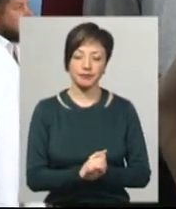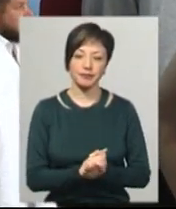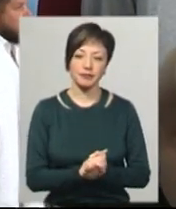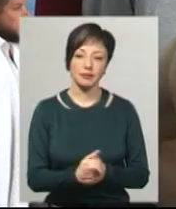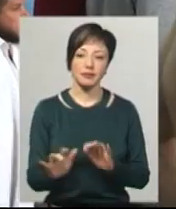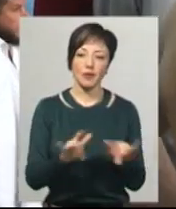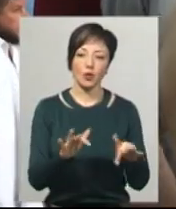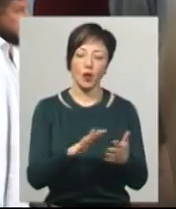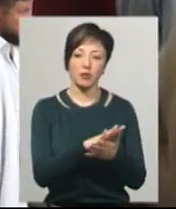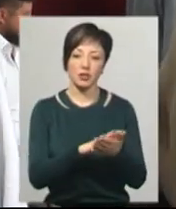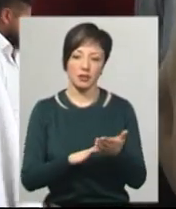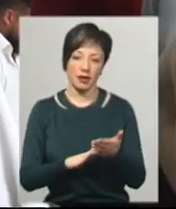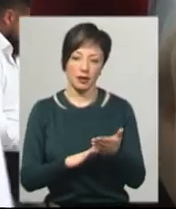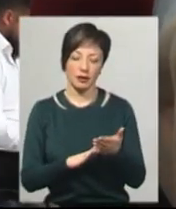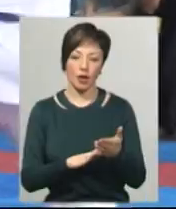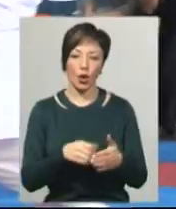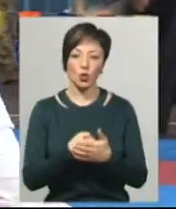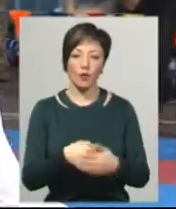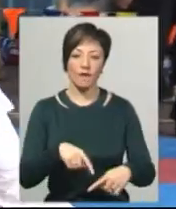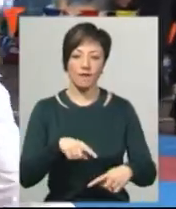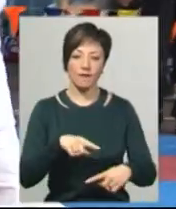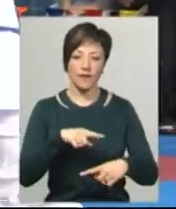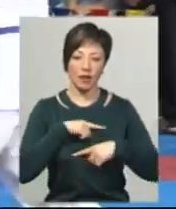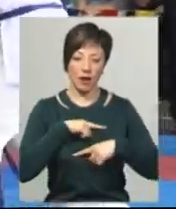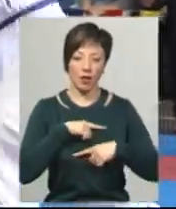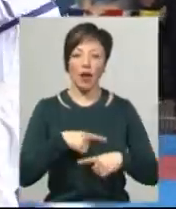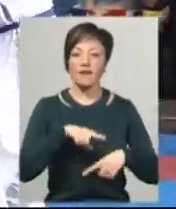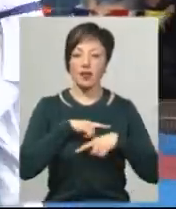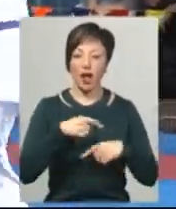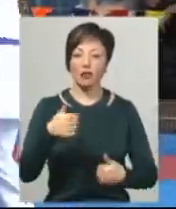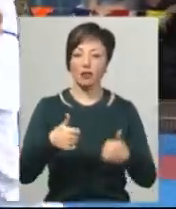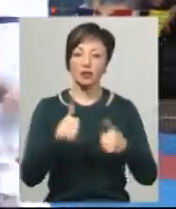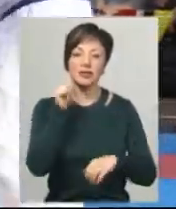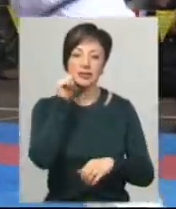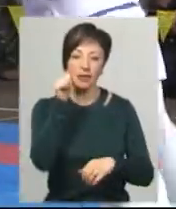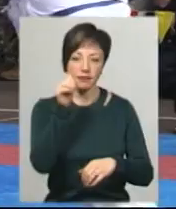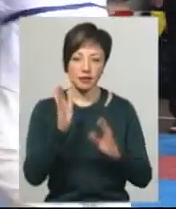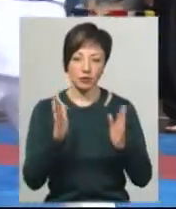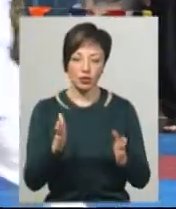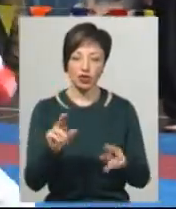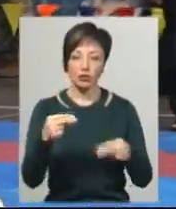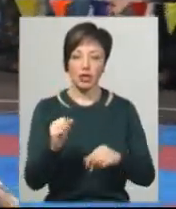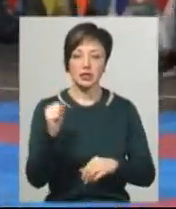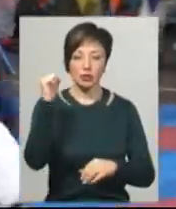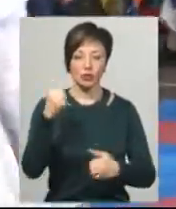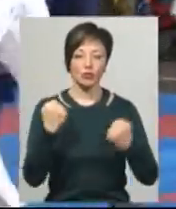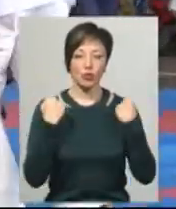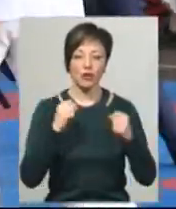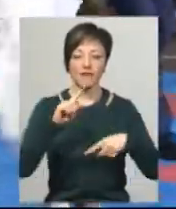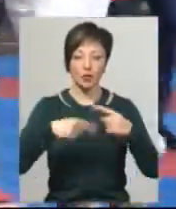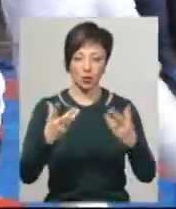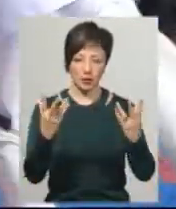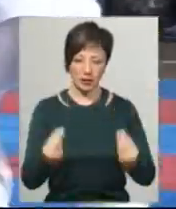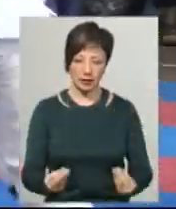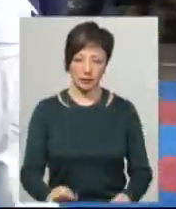Рухаємось далі до фіналу. Фінальні бої з рукопашу відбудуться завтра. Чемпіонат з гирівого спорту стартує в наступні дні.